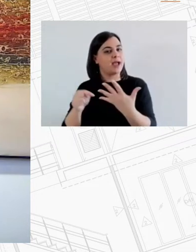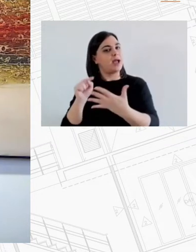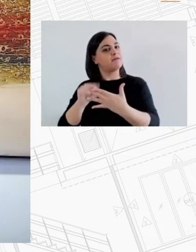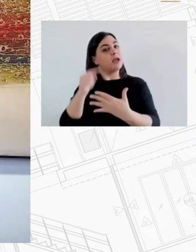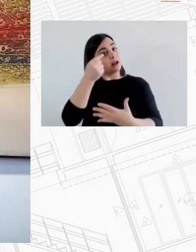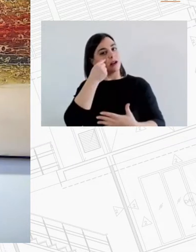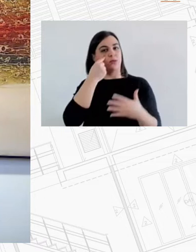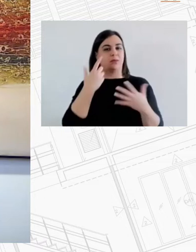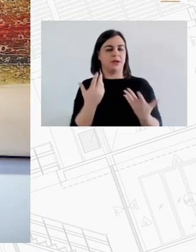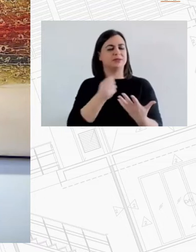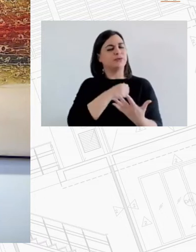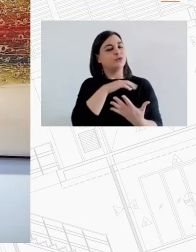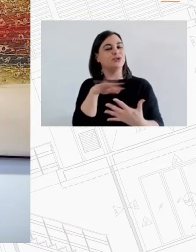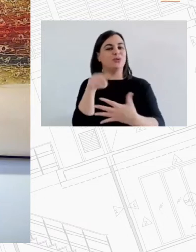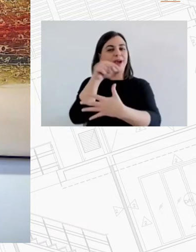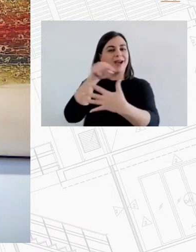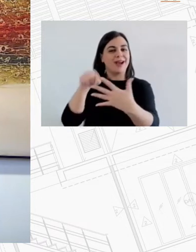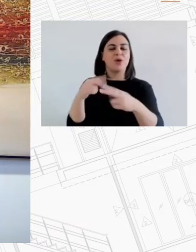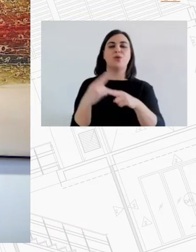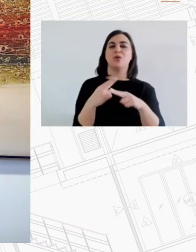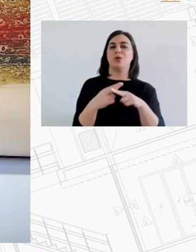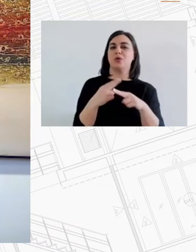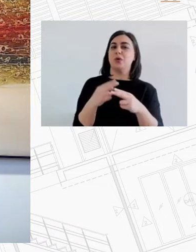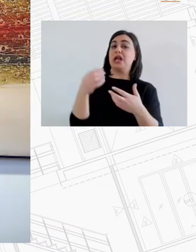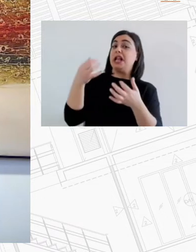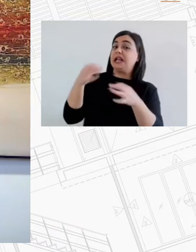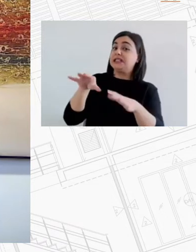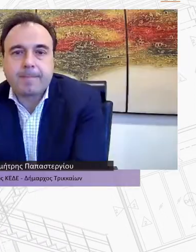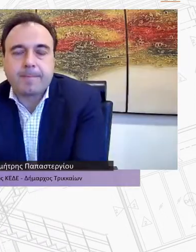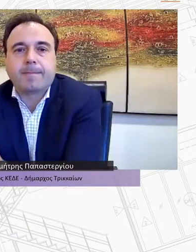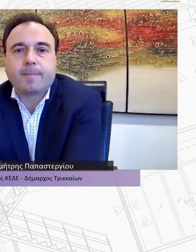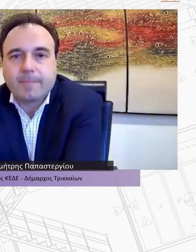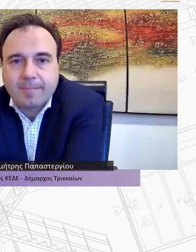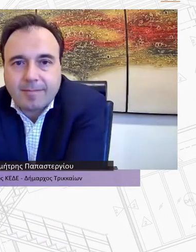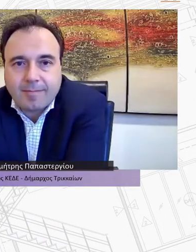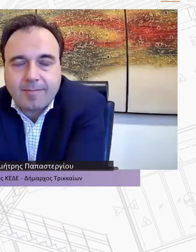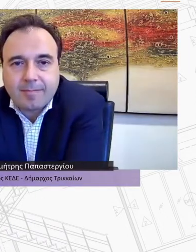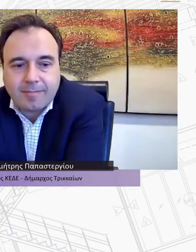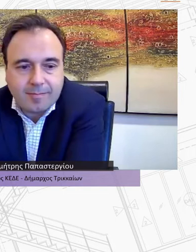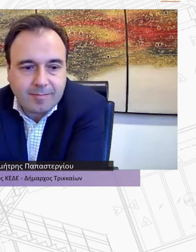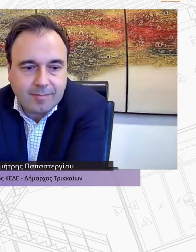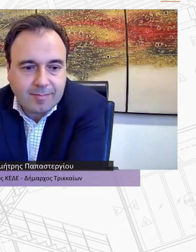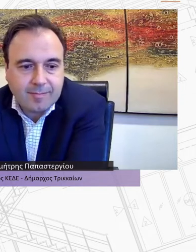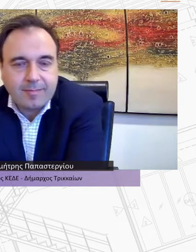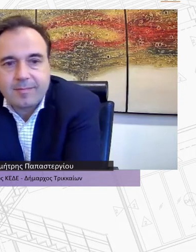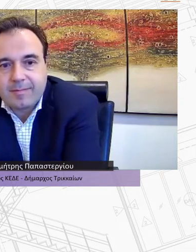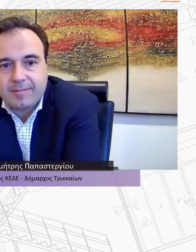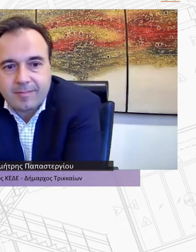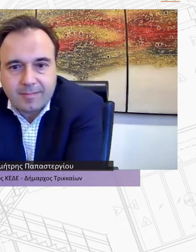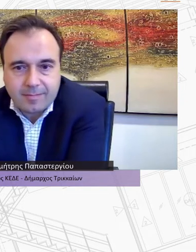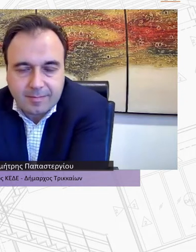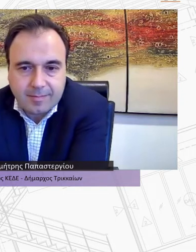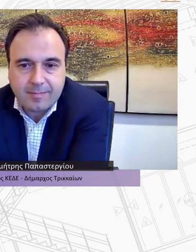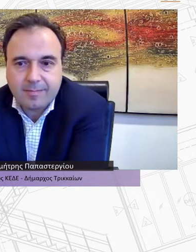συμπεράσματα θα βρουν λύσεις οι οποίες πρέπει να προτείνουμε και παραπάνω Καλή πετυχία στην Εμερίδα Ευχαριστώ μου κύριε Παστεργίου για τον